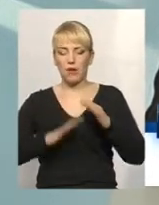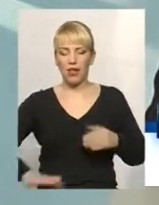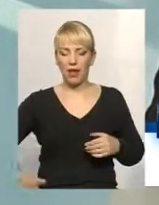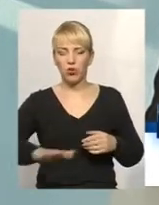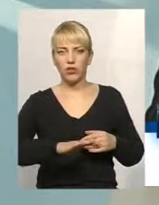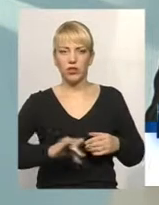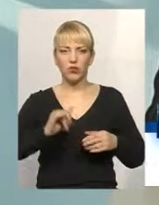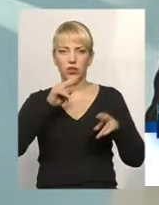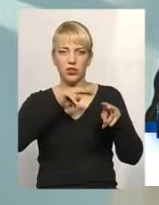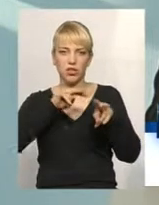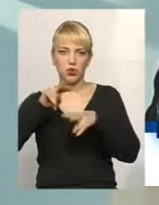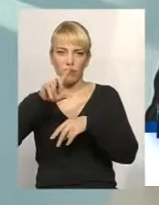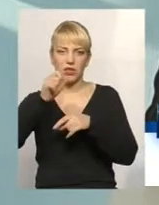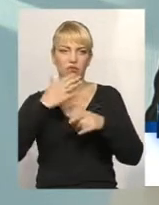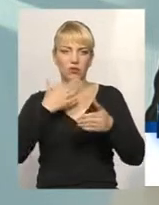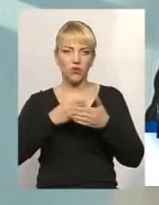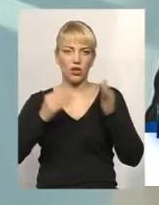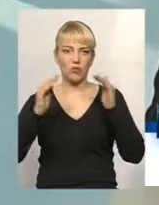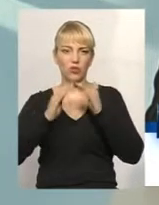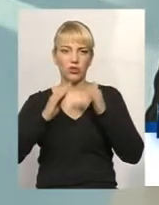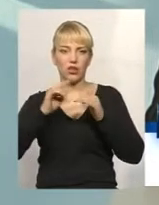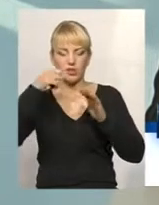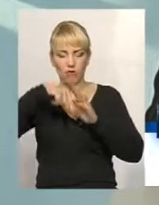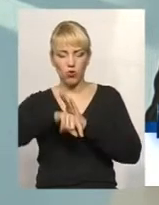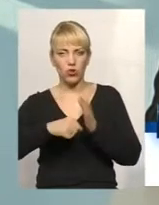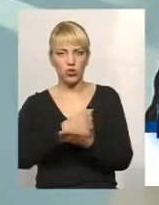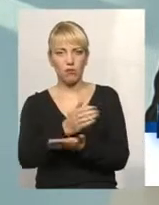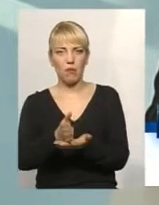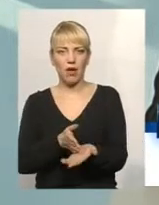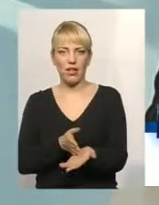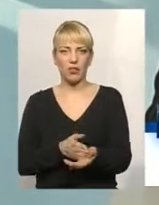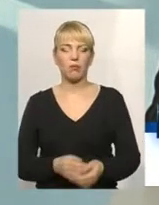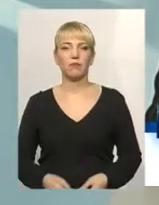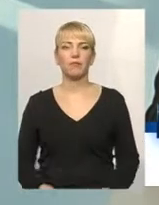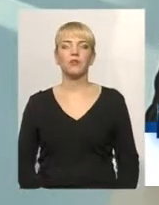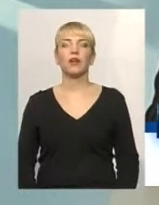і слідкувати за своєю будівлею і за внутрішніми мережами. Так,